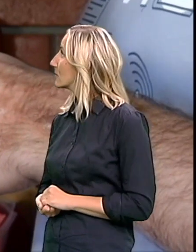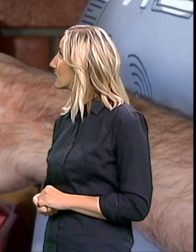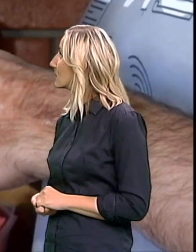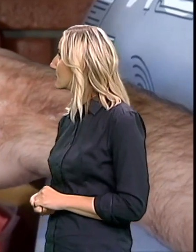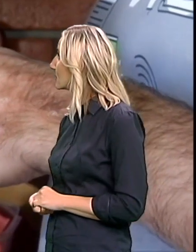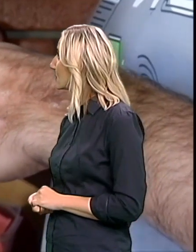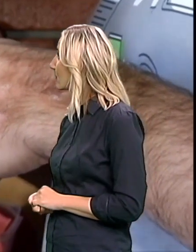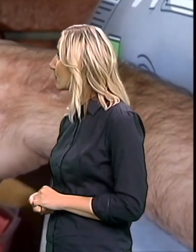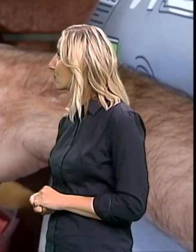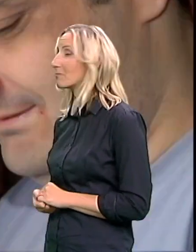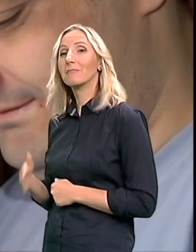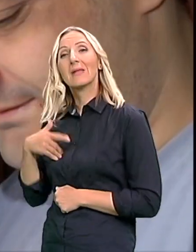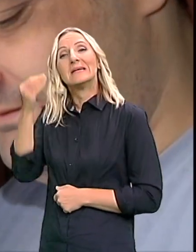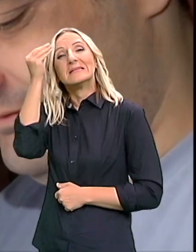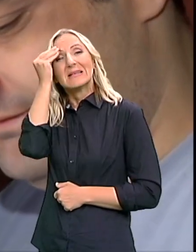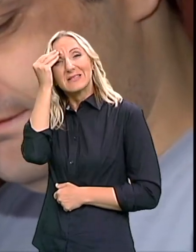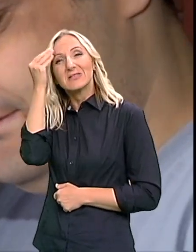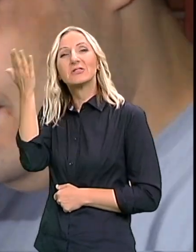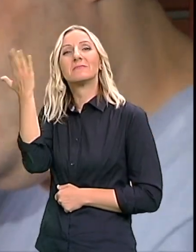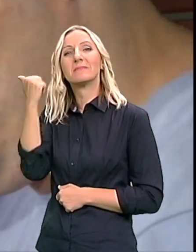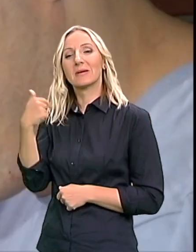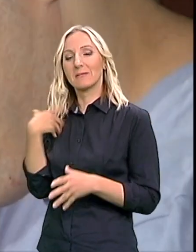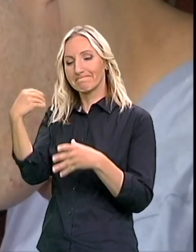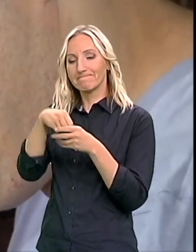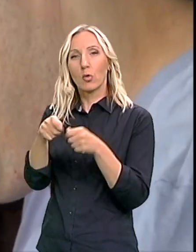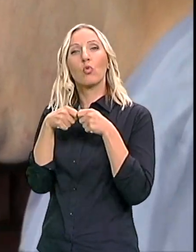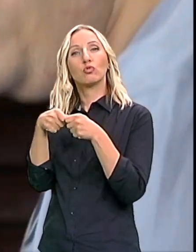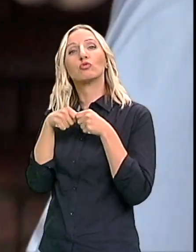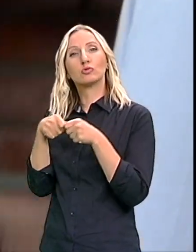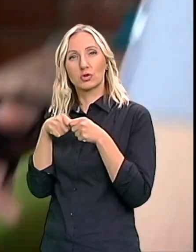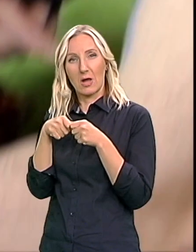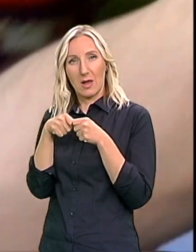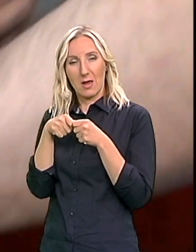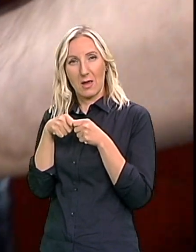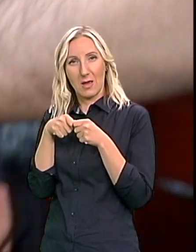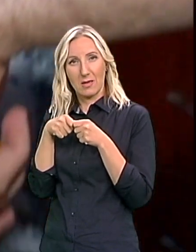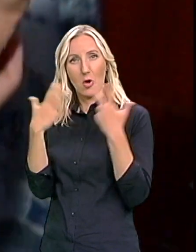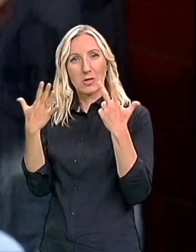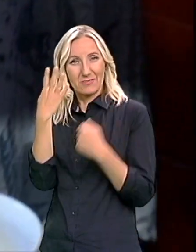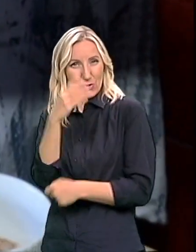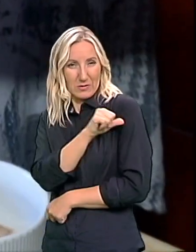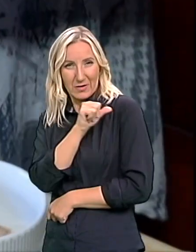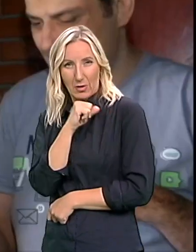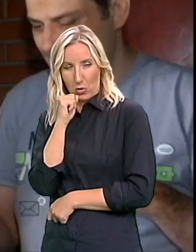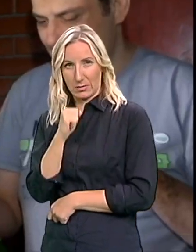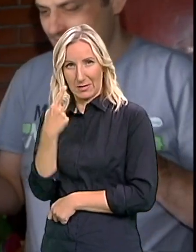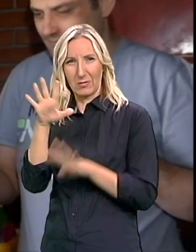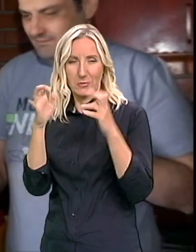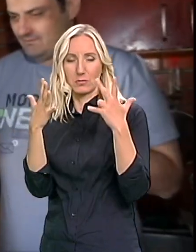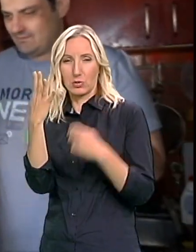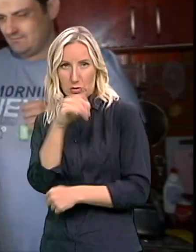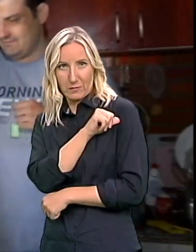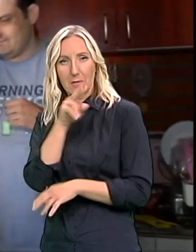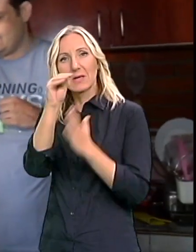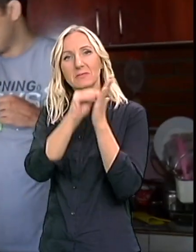Ja sećam kad sam je ušla u druženje To je bilo 1984. godine Postoje je spisak Sa 28